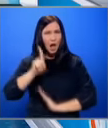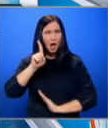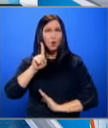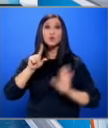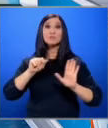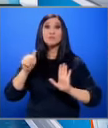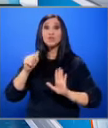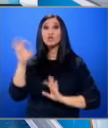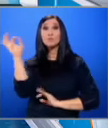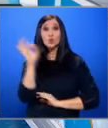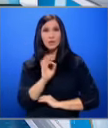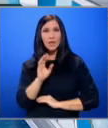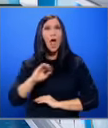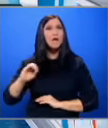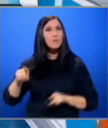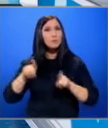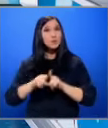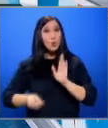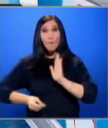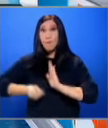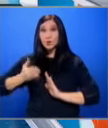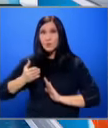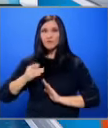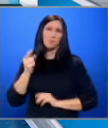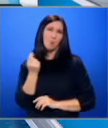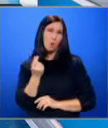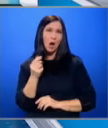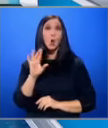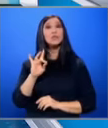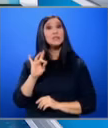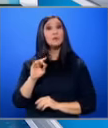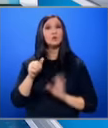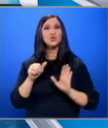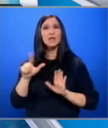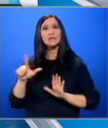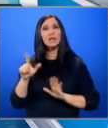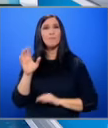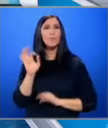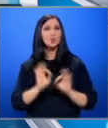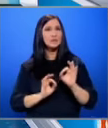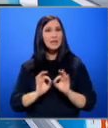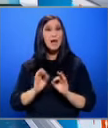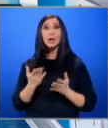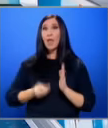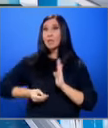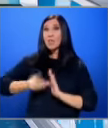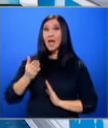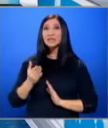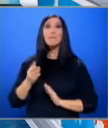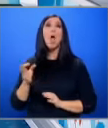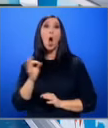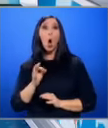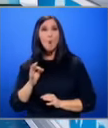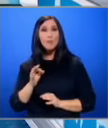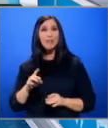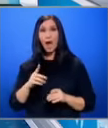76% В Европа също поскъпват, но с по-малко, средно с 67% Къде е най-скъпият омлет, ако съдим